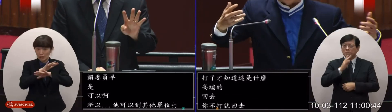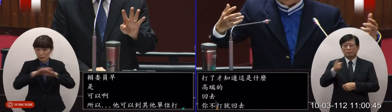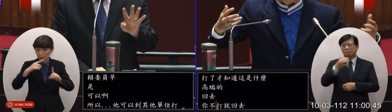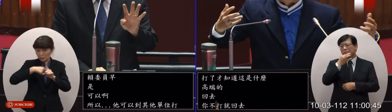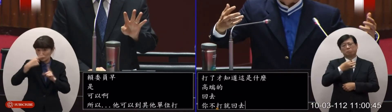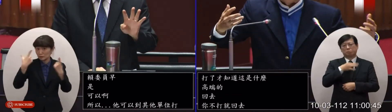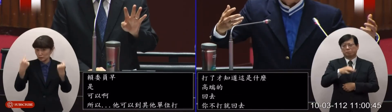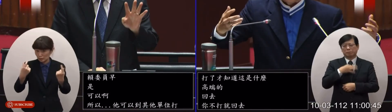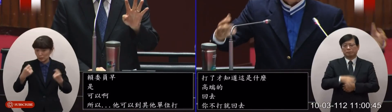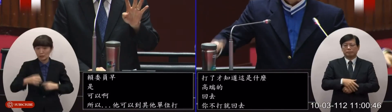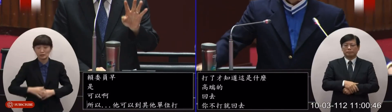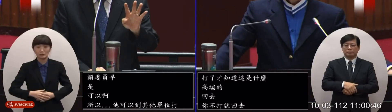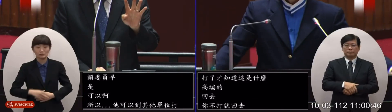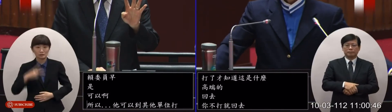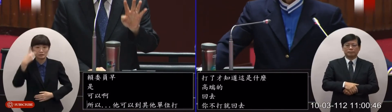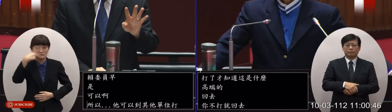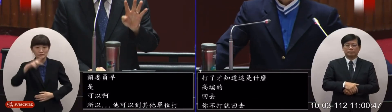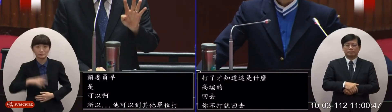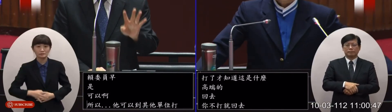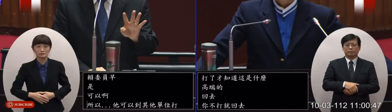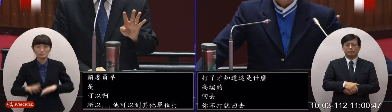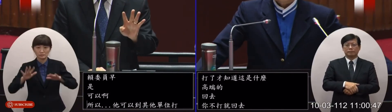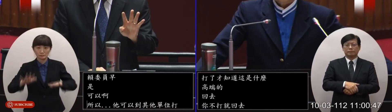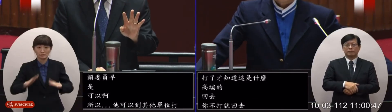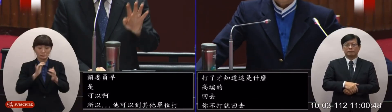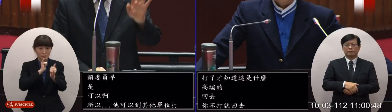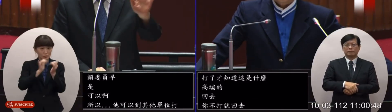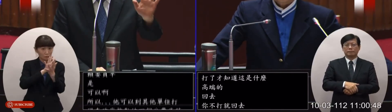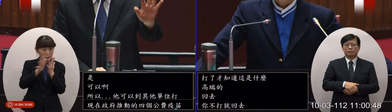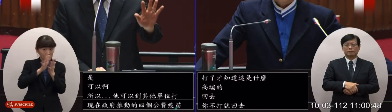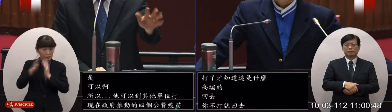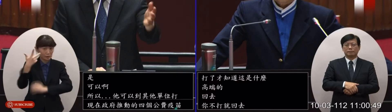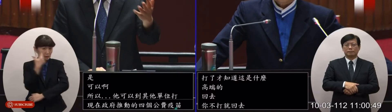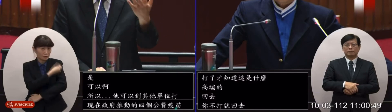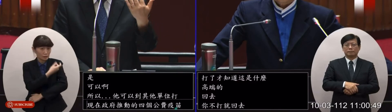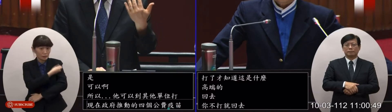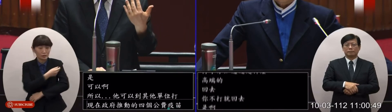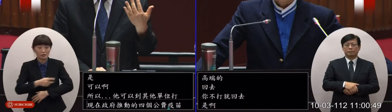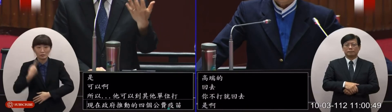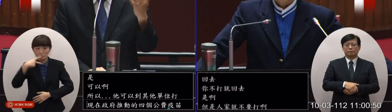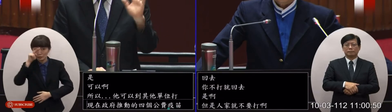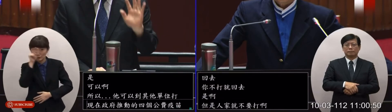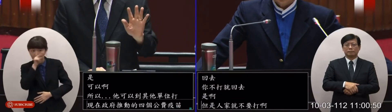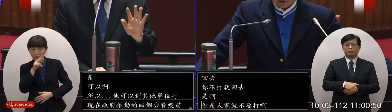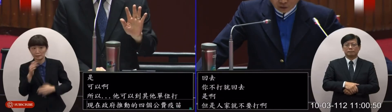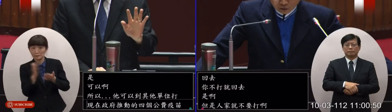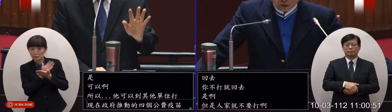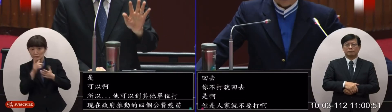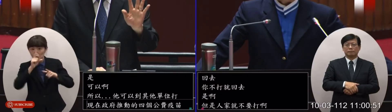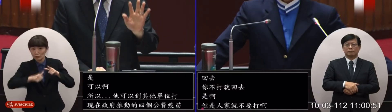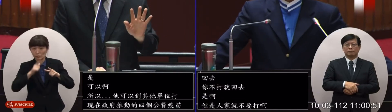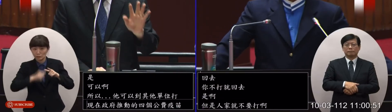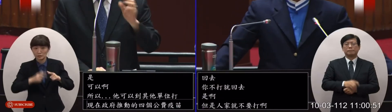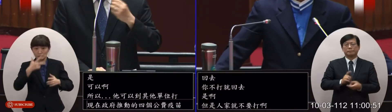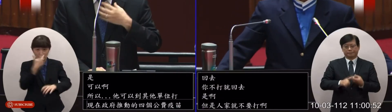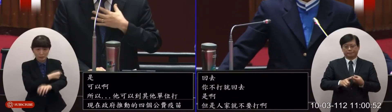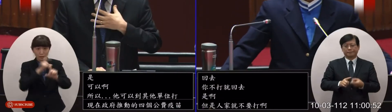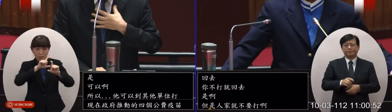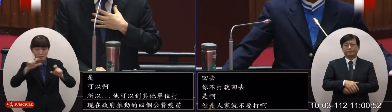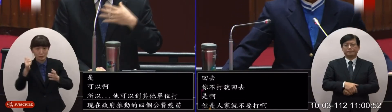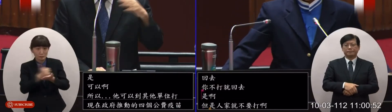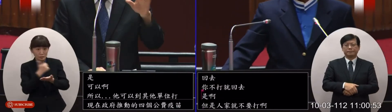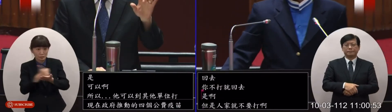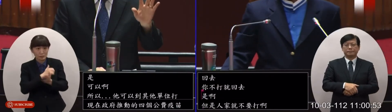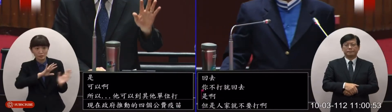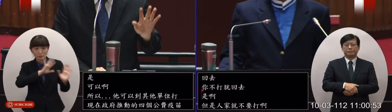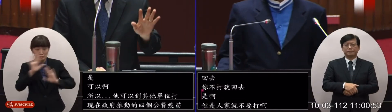性而且在集體接種的情況下我們就看他批貨的情況來做那如果有